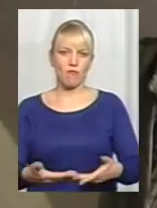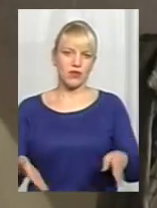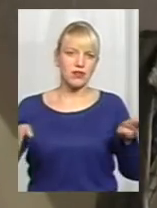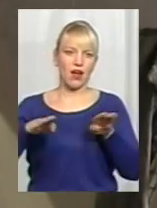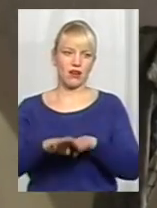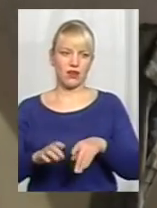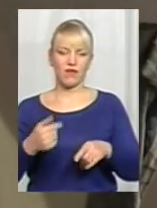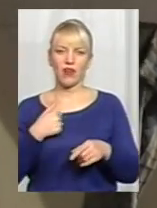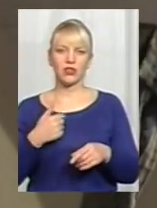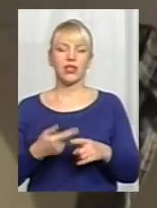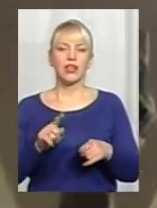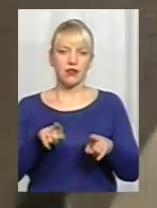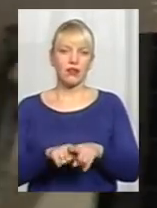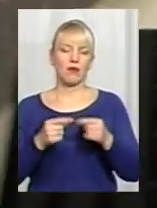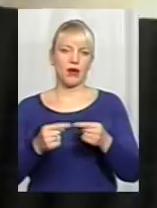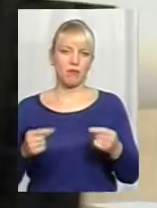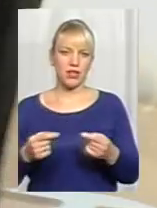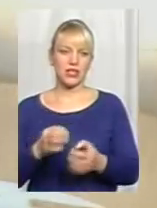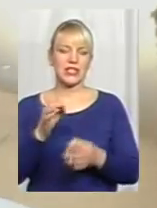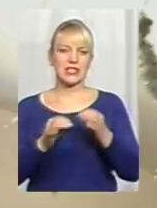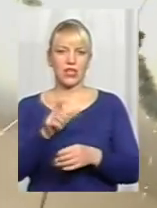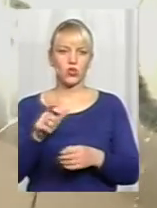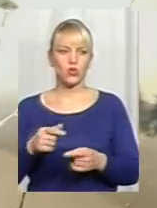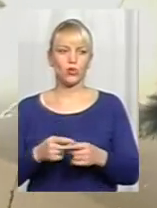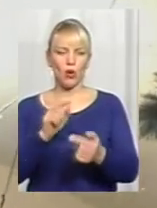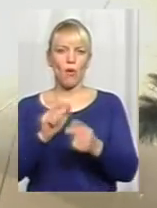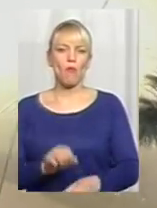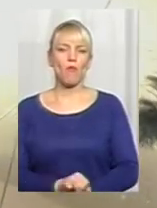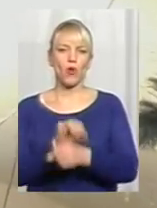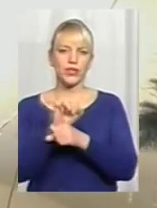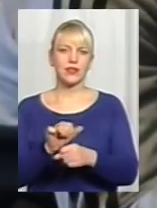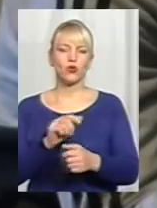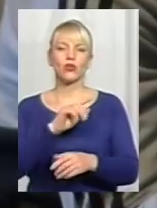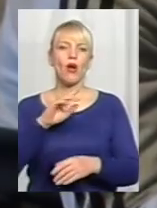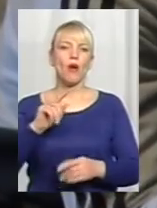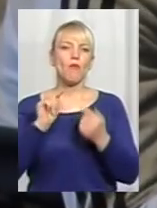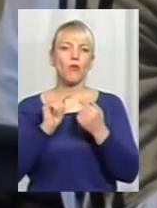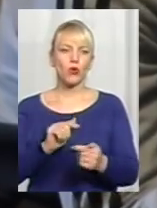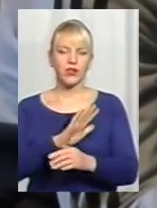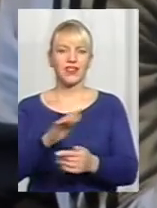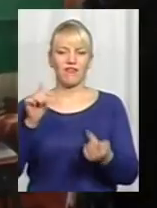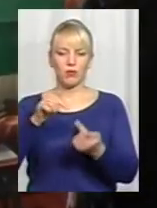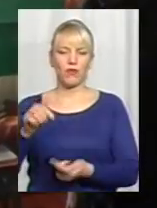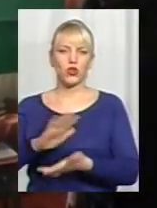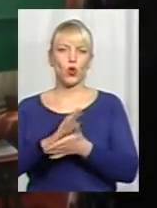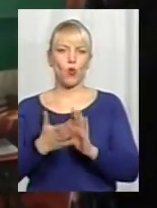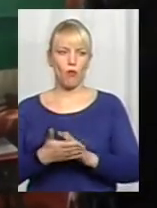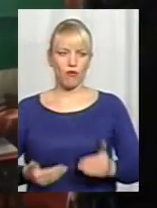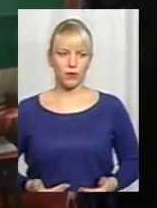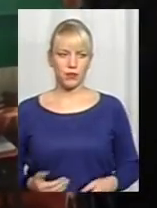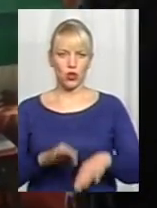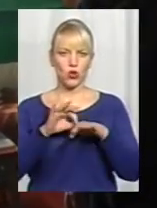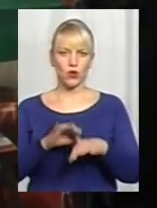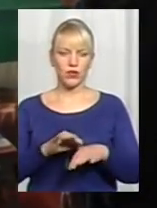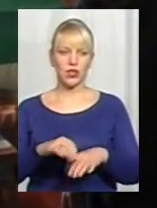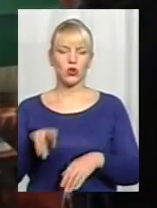Такими методами засуджені, кажуть, протестують проти невідповідних побутових умов у камері, та знущань, і висувають свої вимоги. Доведення конкретно